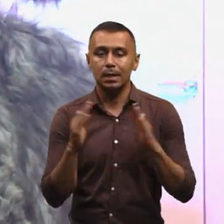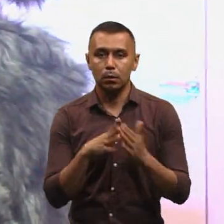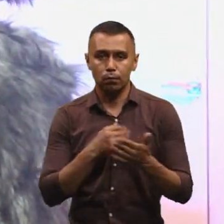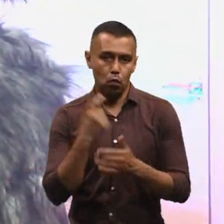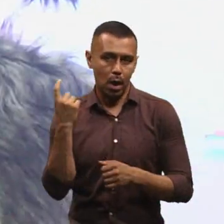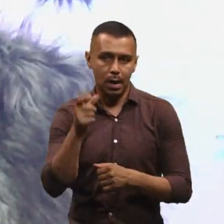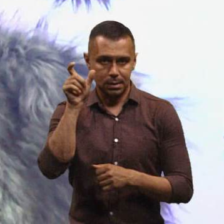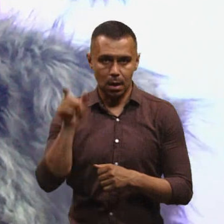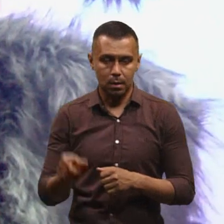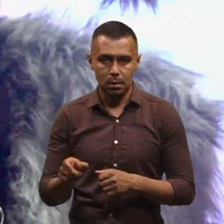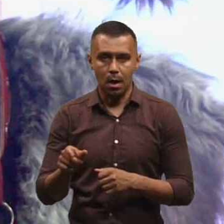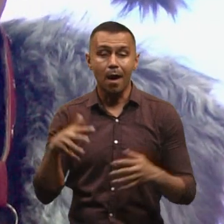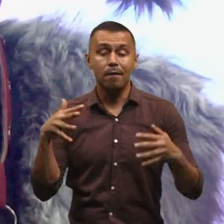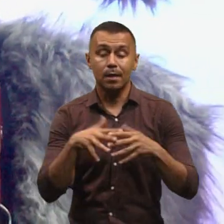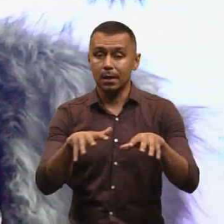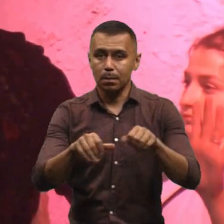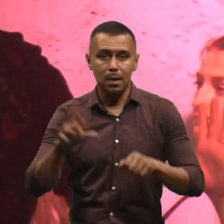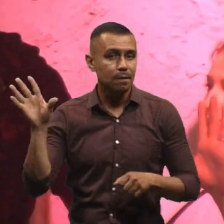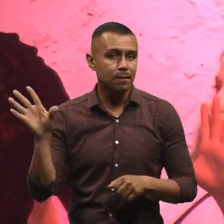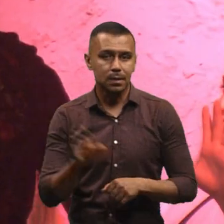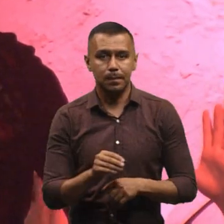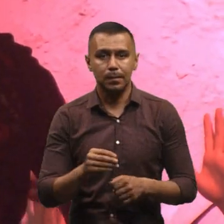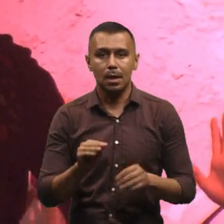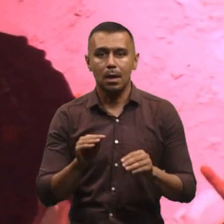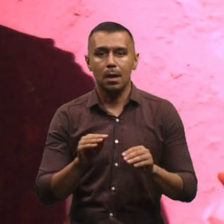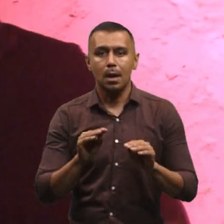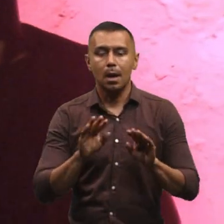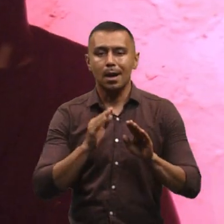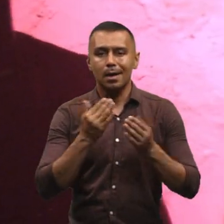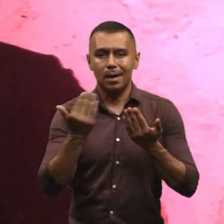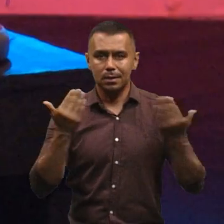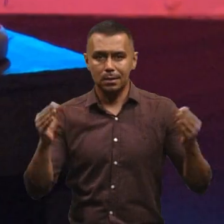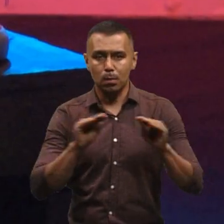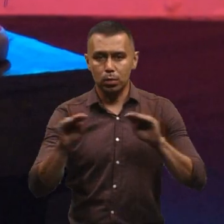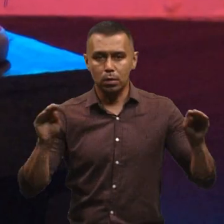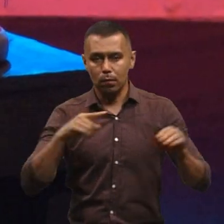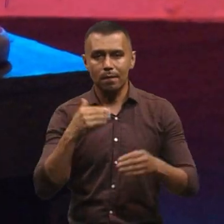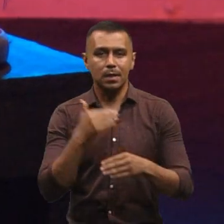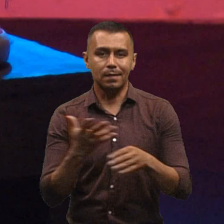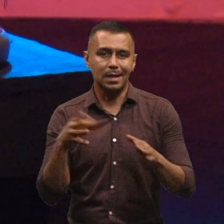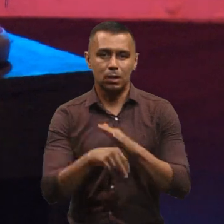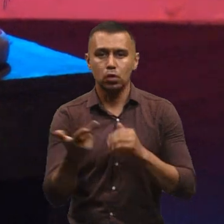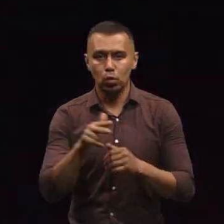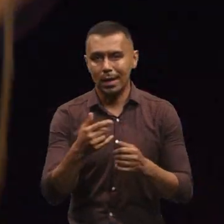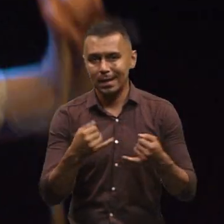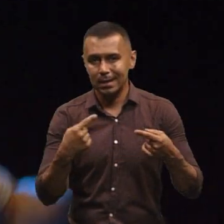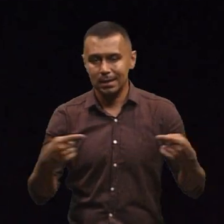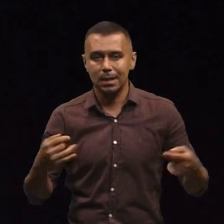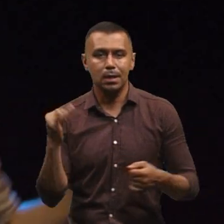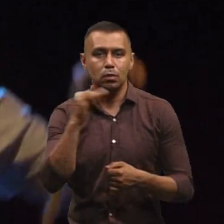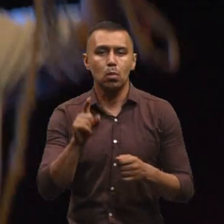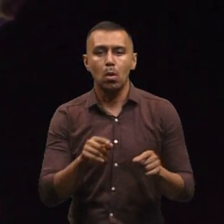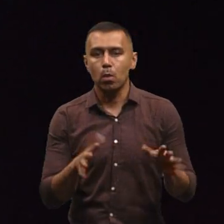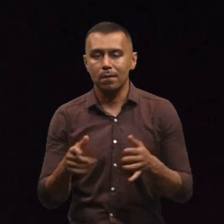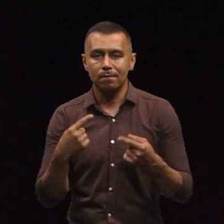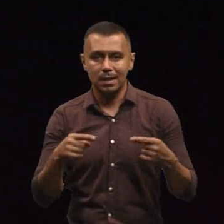свого хазяїна. А війна забрала все. Режисер-постановник Артем Вусик каже, вистава складається з трьох різних історій про події у